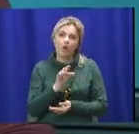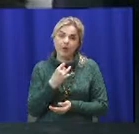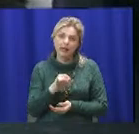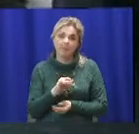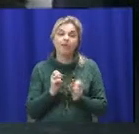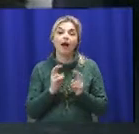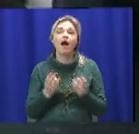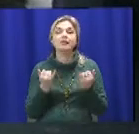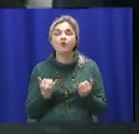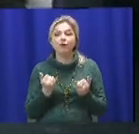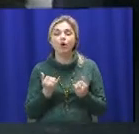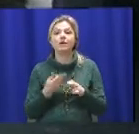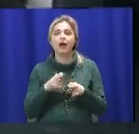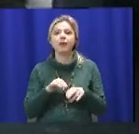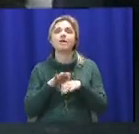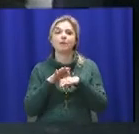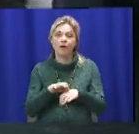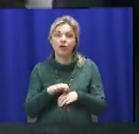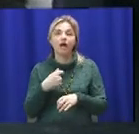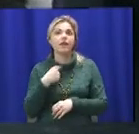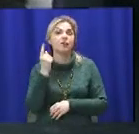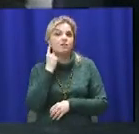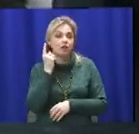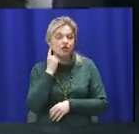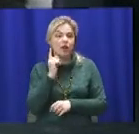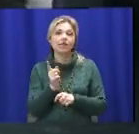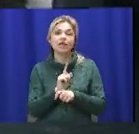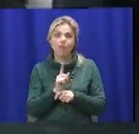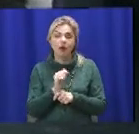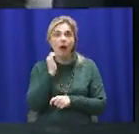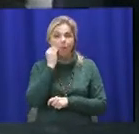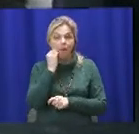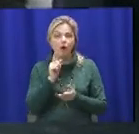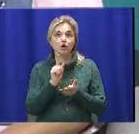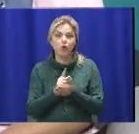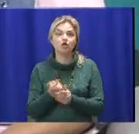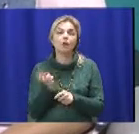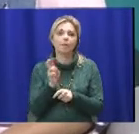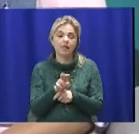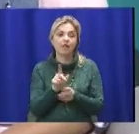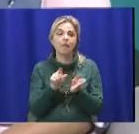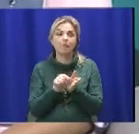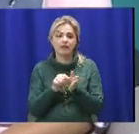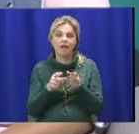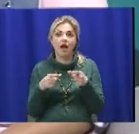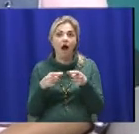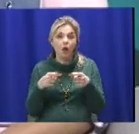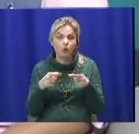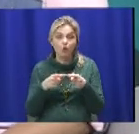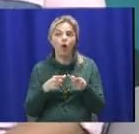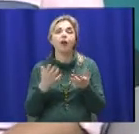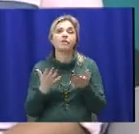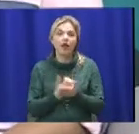це відбувається? І я чула про термінали. Бабуся має прийти з карткою пенсійною, знайти